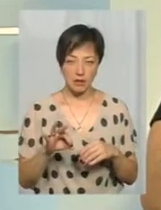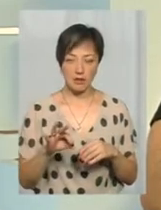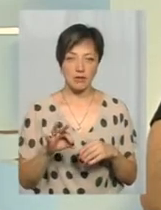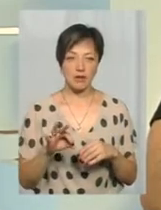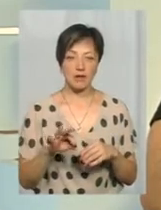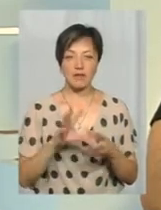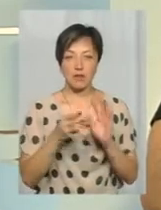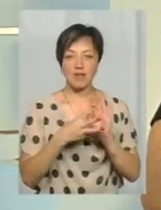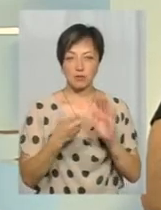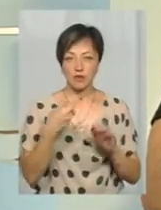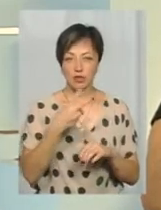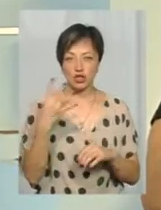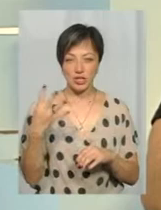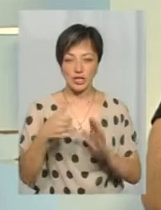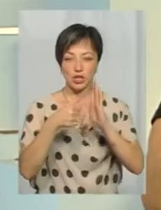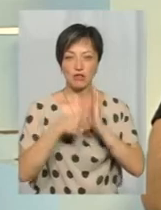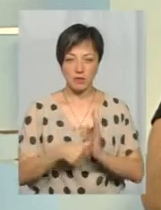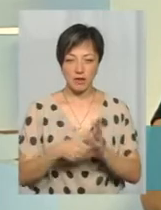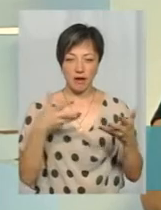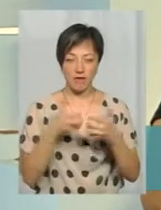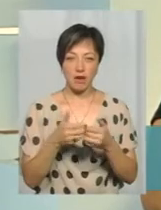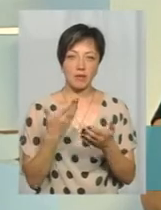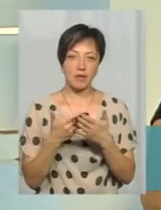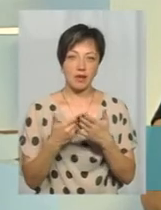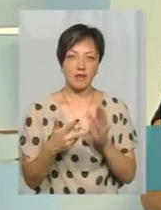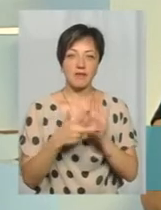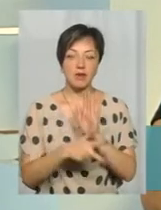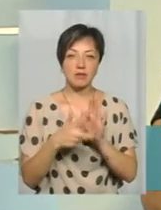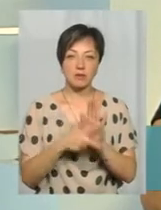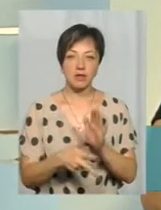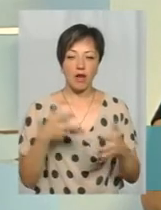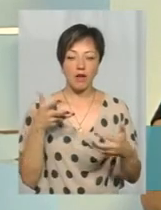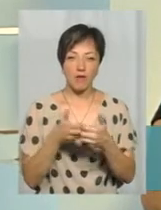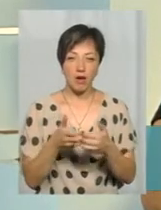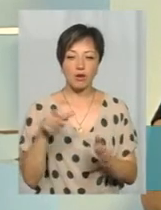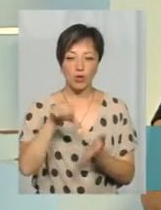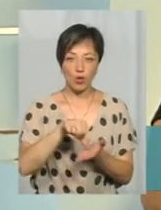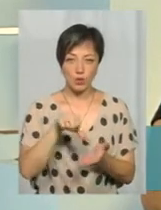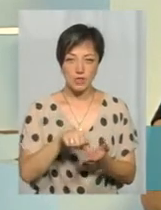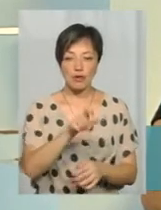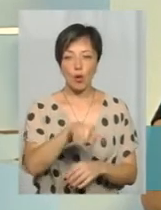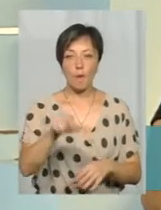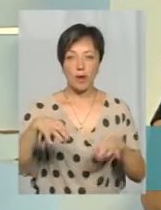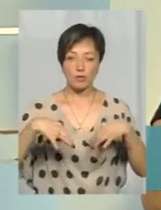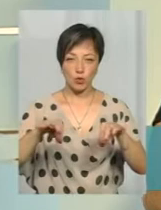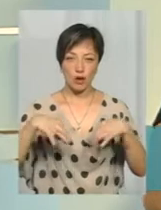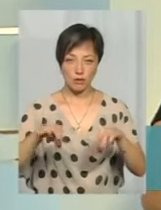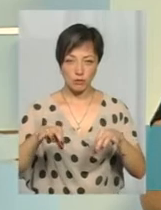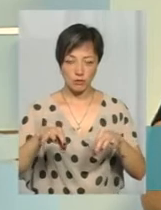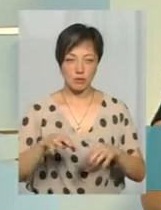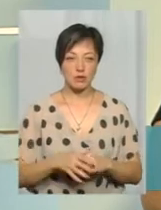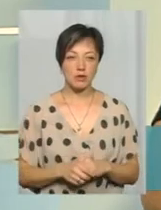824 за півроку, то приблизно десь біля 80 дорожньо-транспортних пригод це за участю громадськості